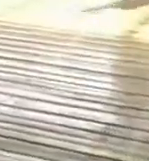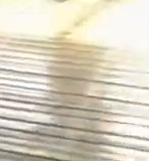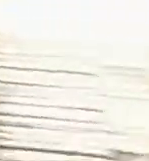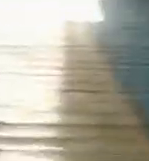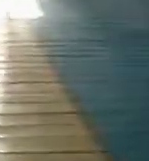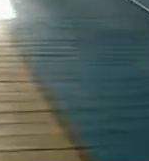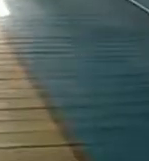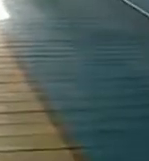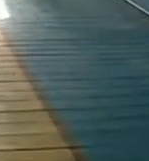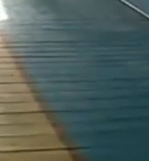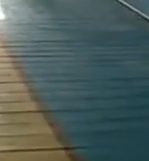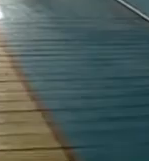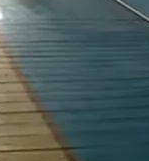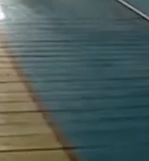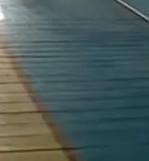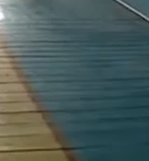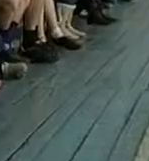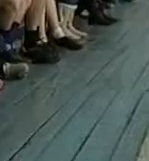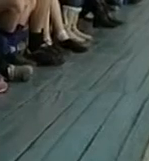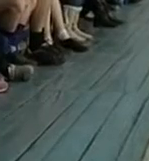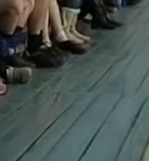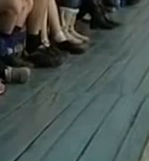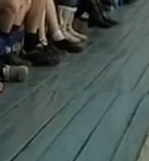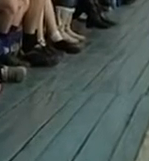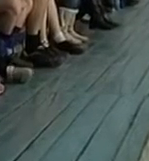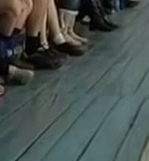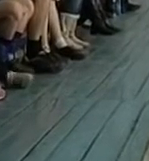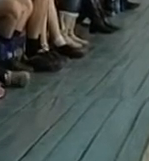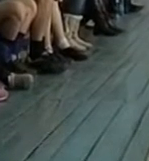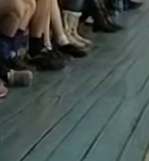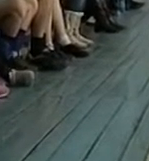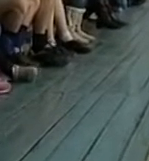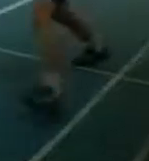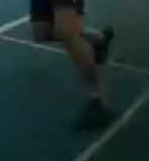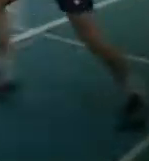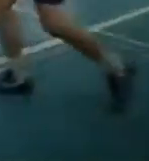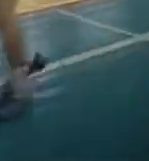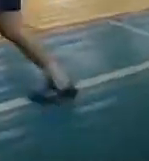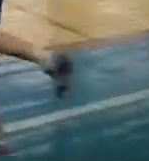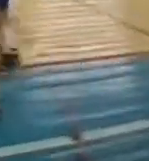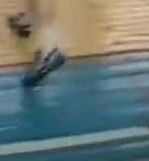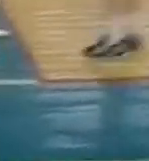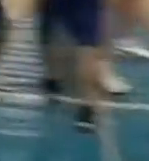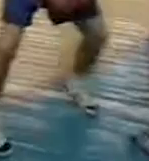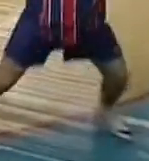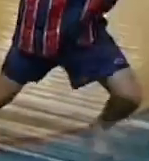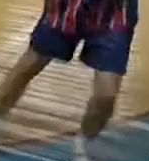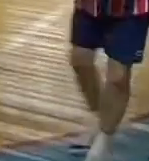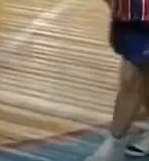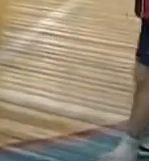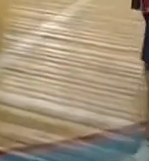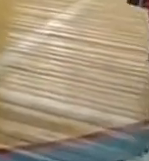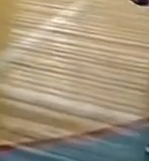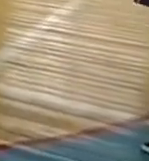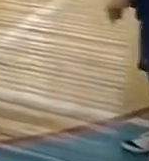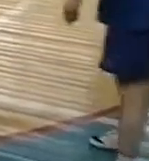і стала переможцем першого етапу відкритого чемпіонату міста, обігравши у вирішальному поєдинку з різницею в одне очко юнаків з